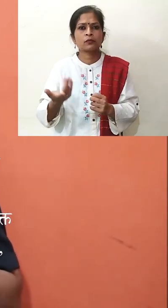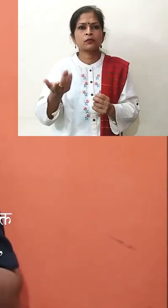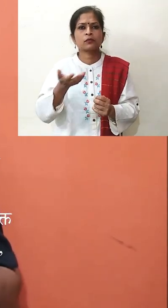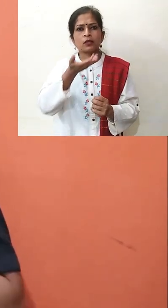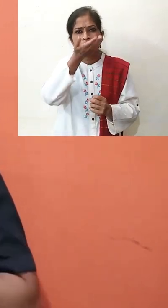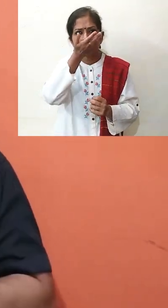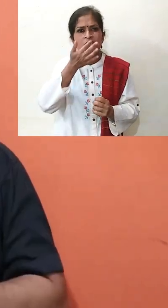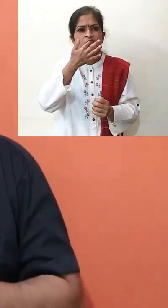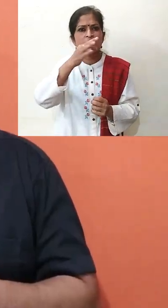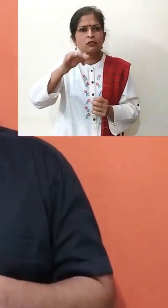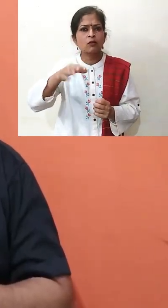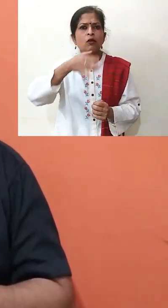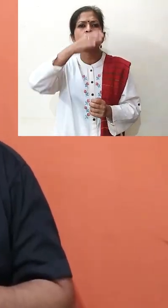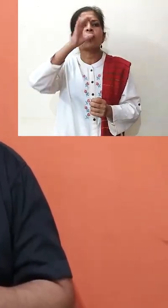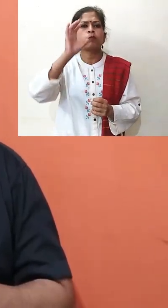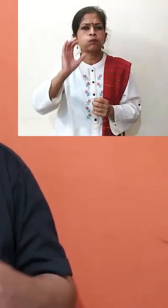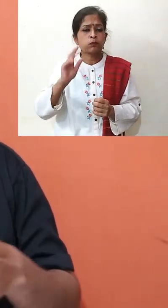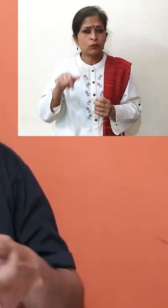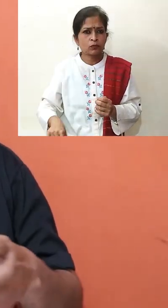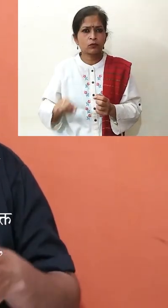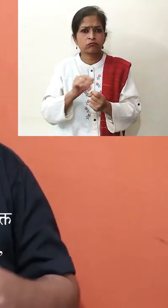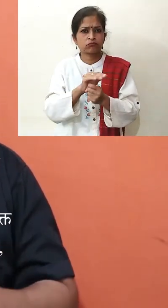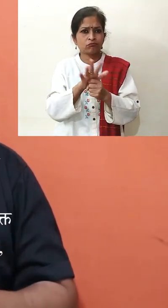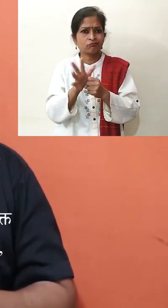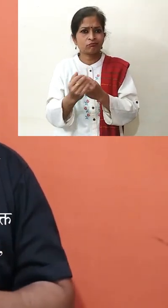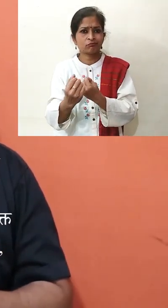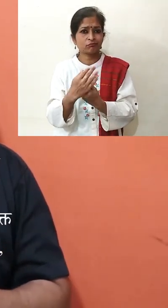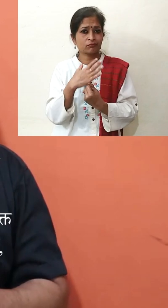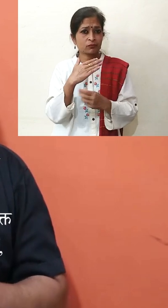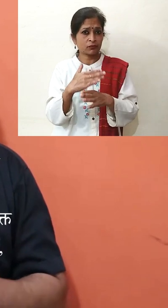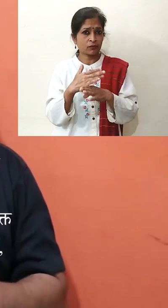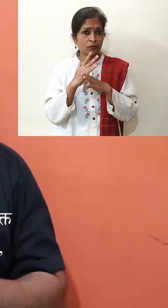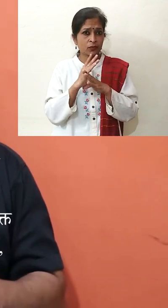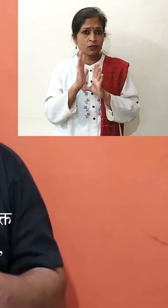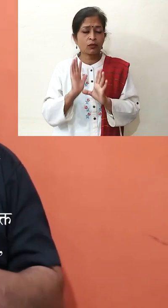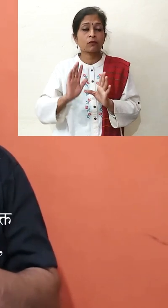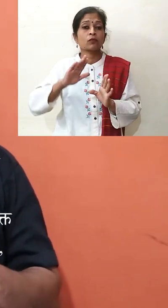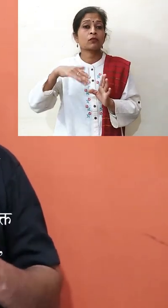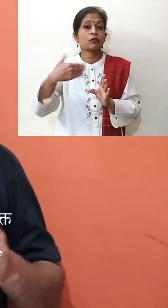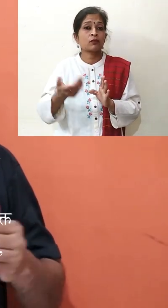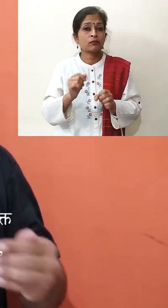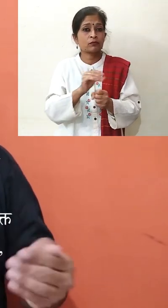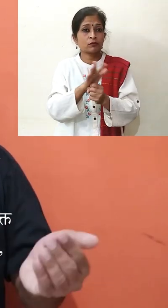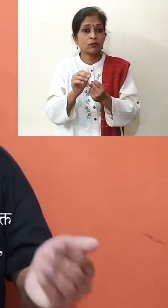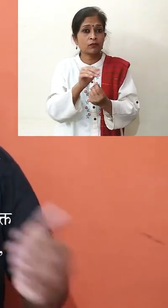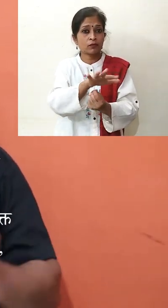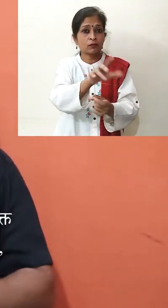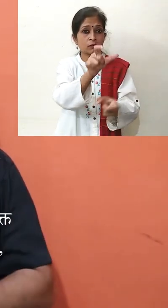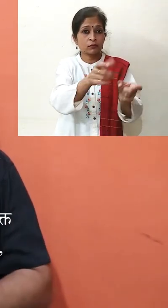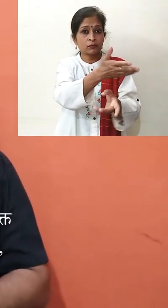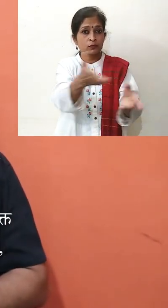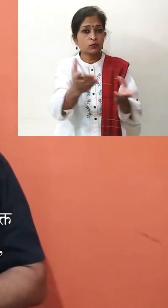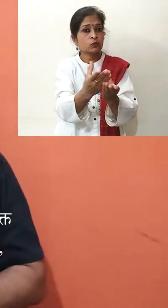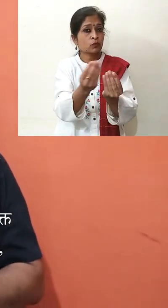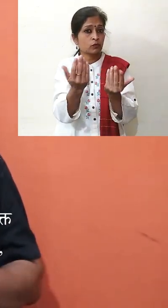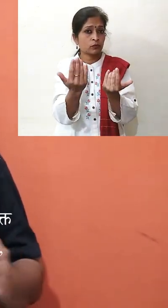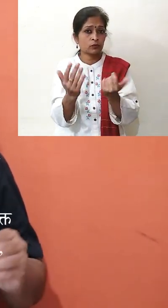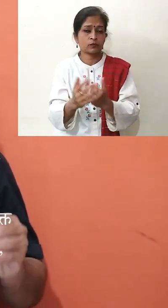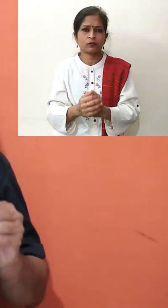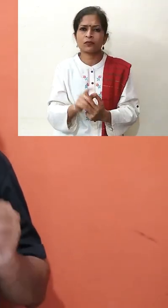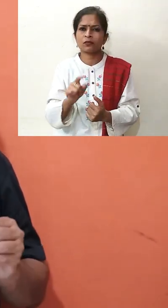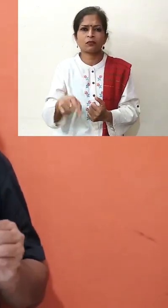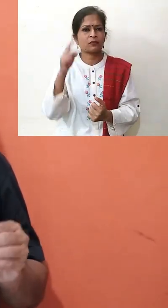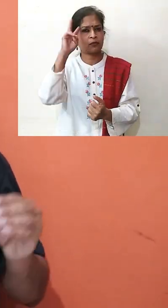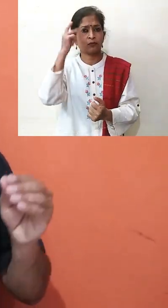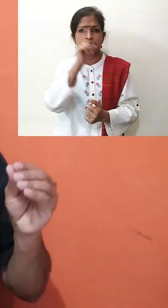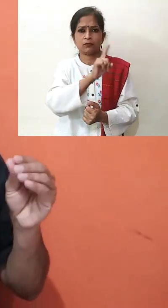पता शलता हो कि भी नमकीन पानी से गरारे करने से कोरोना वारिस के संकरमन से बचाल जा सकता हो या फिर इस से इलाज किया जा सकता हो तो